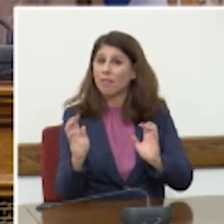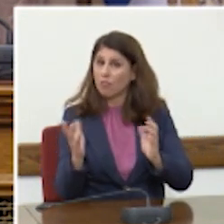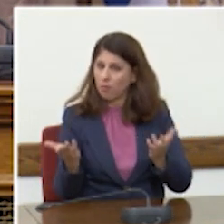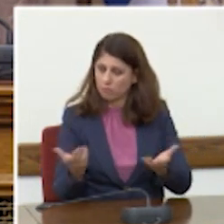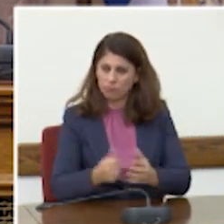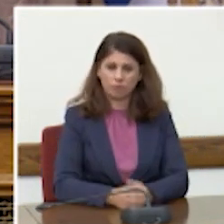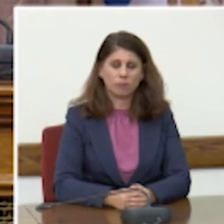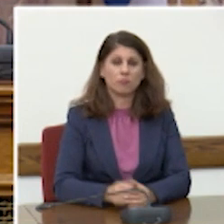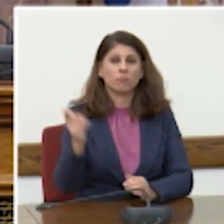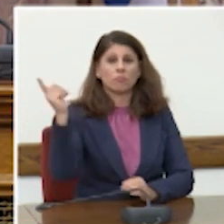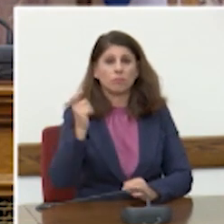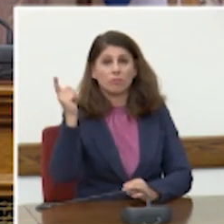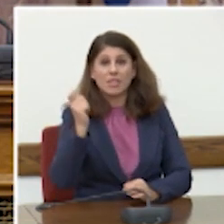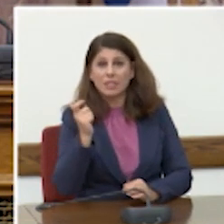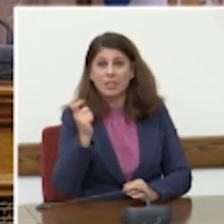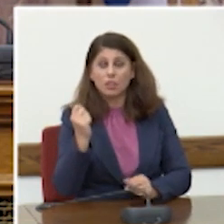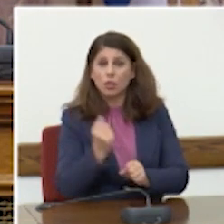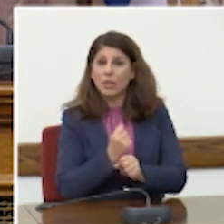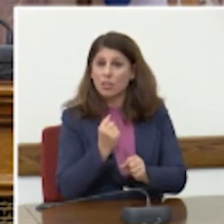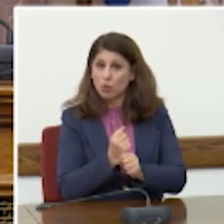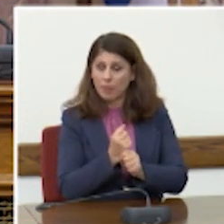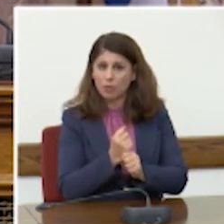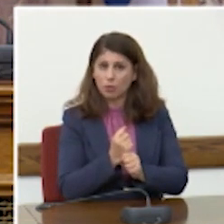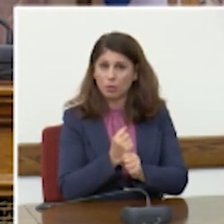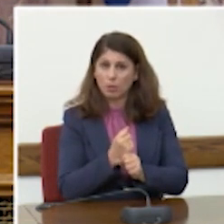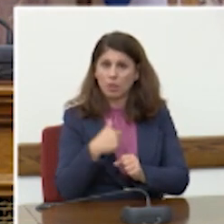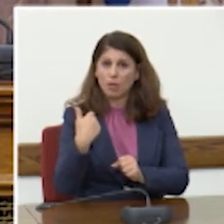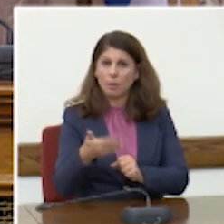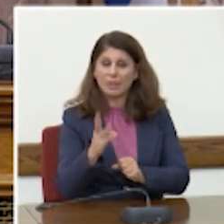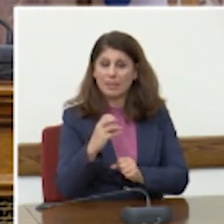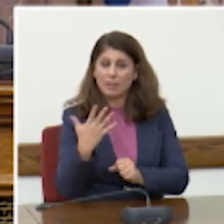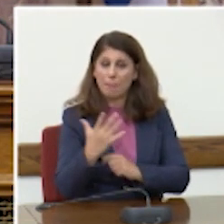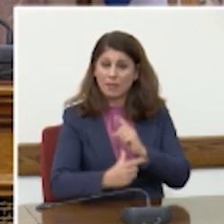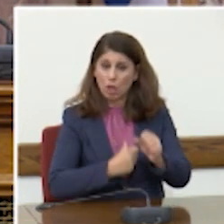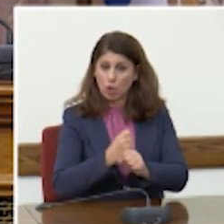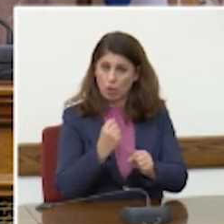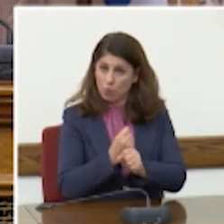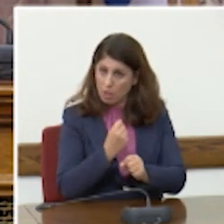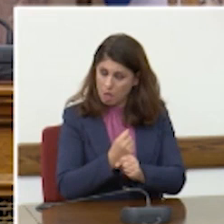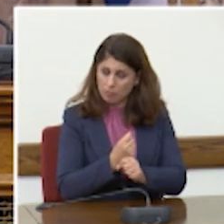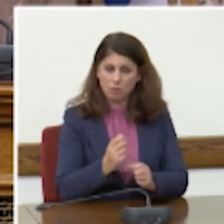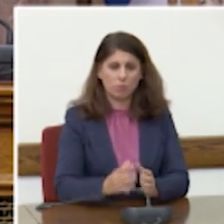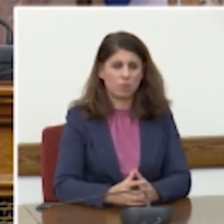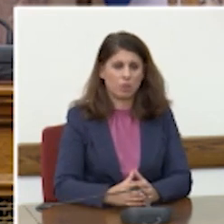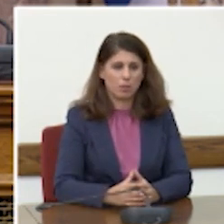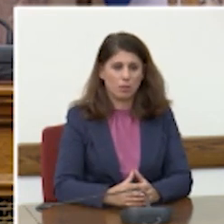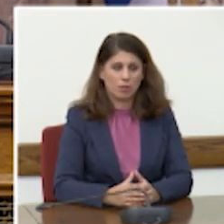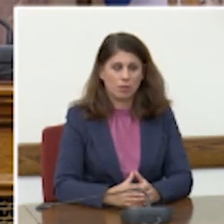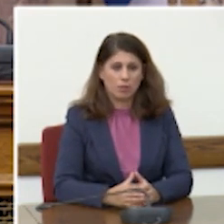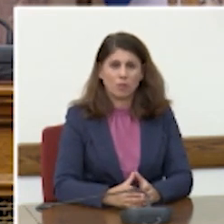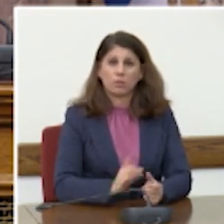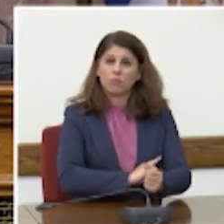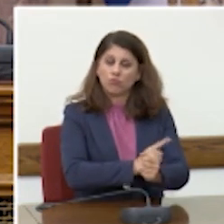συνταξιοδότηση των εργαζόμενων μετά από 35 χρόνια δουλειάς, όπως και την δυναμική